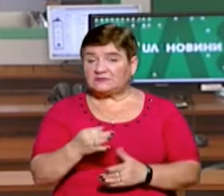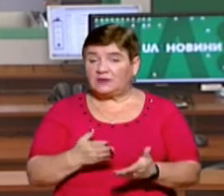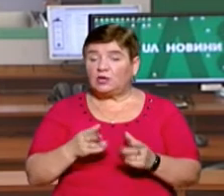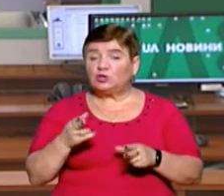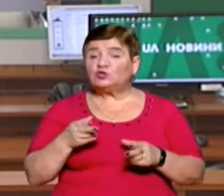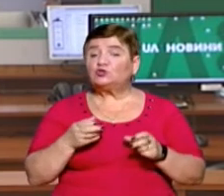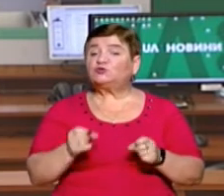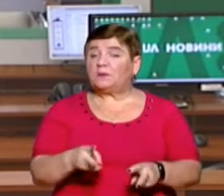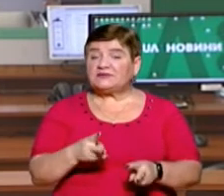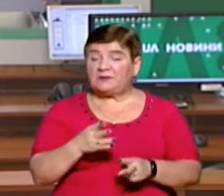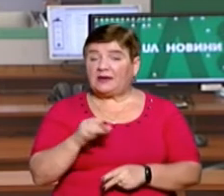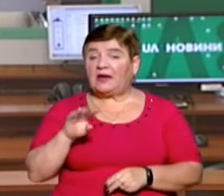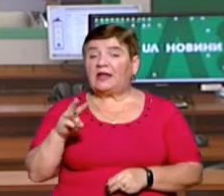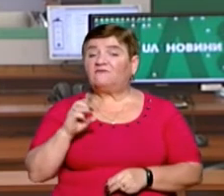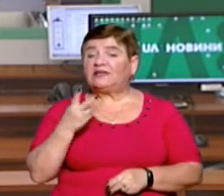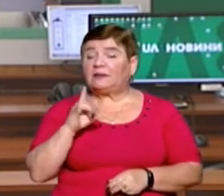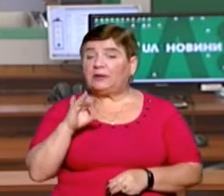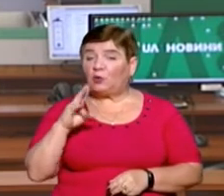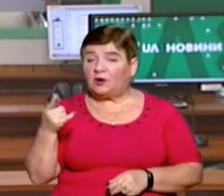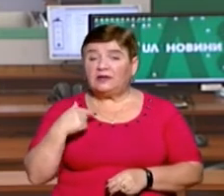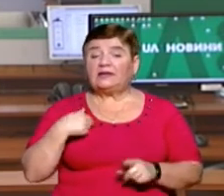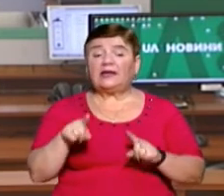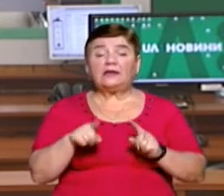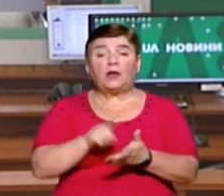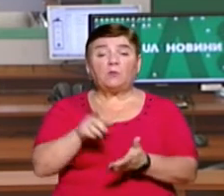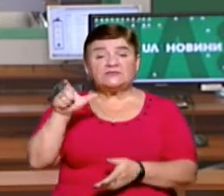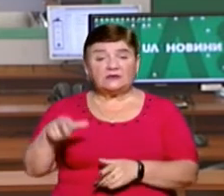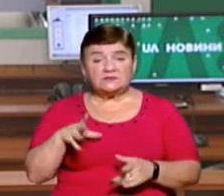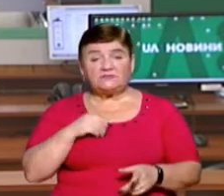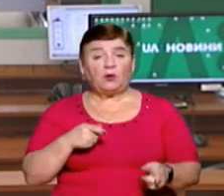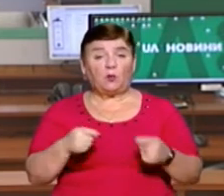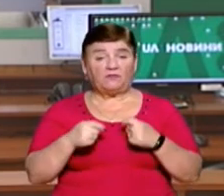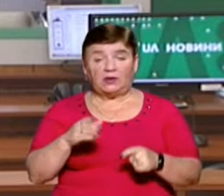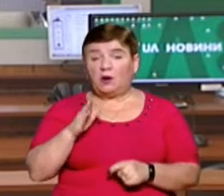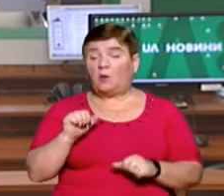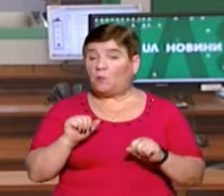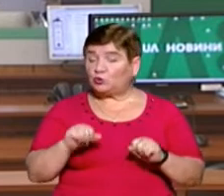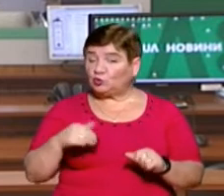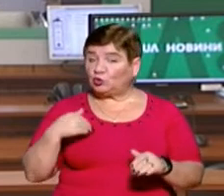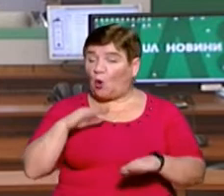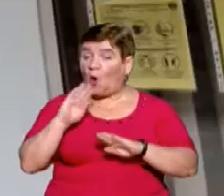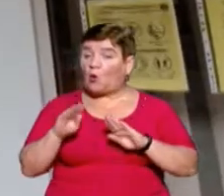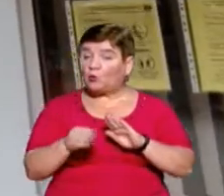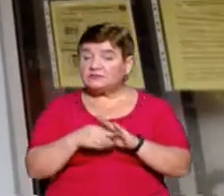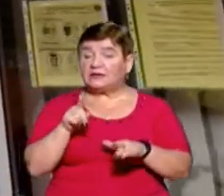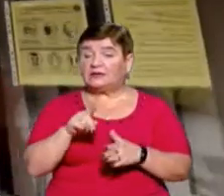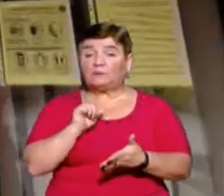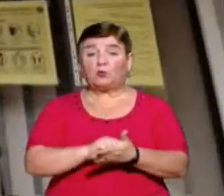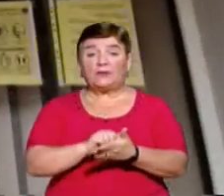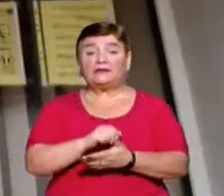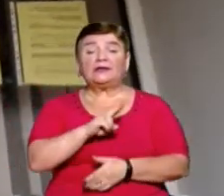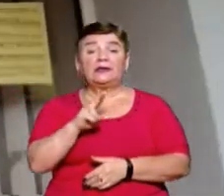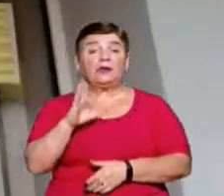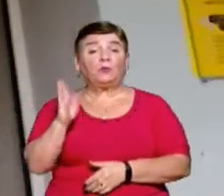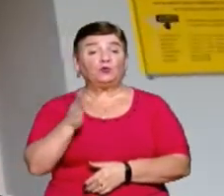служби безпеки України Ван Демільо. За її словами, деякі посадовці цього управління можуть бути причетні до корупції. Там вилучили документи, які